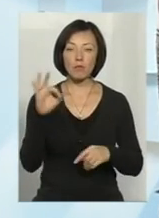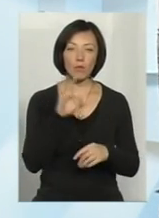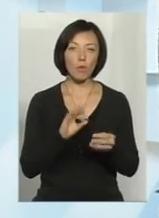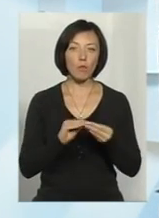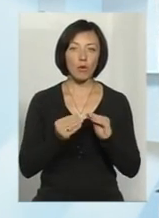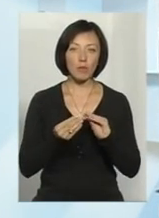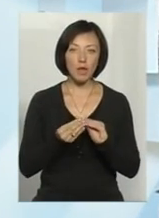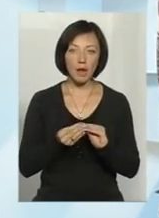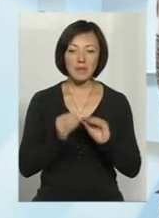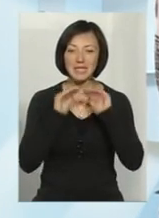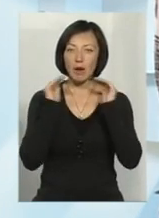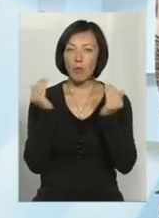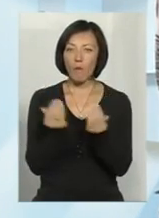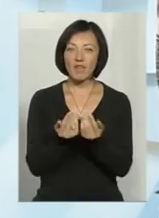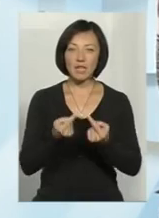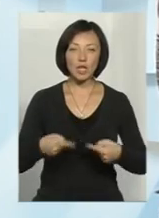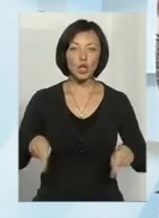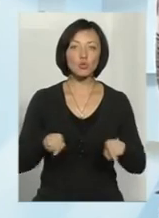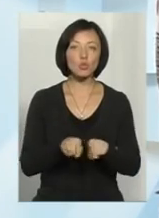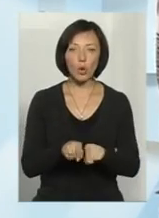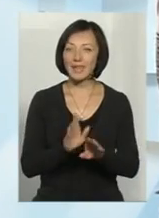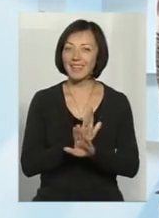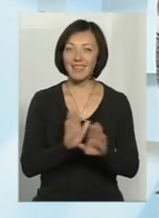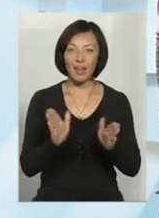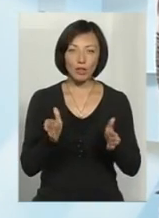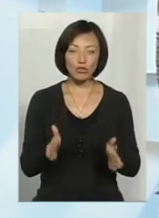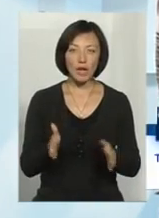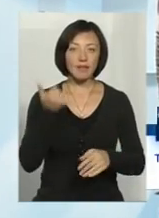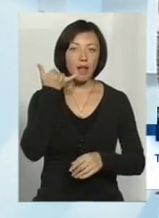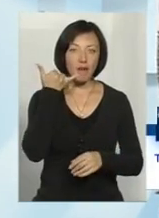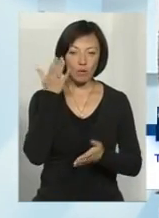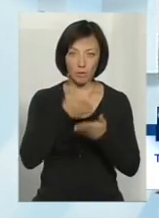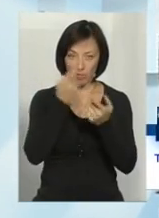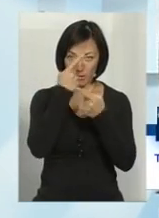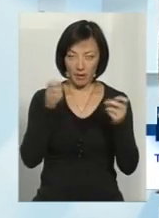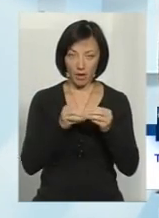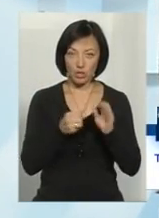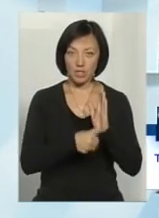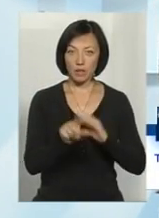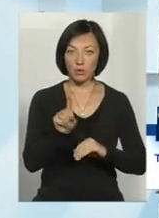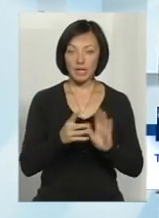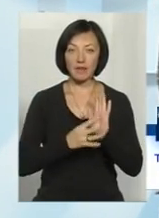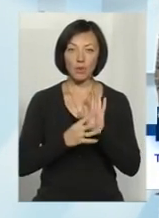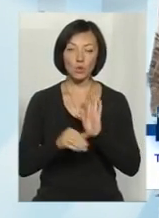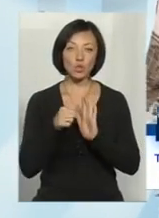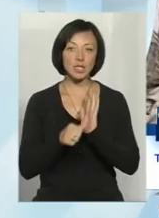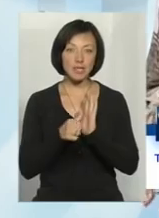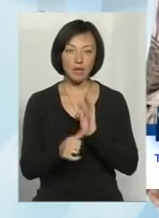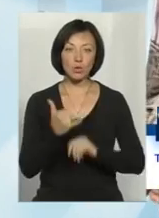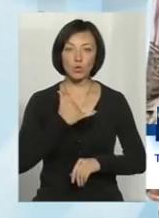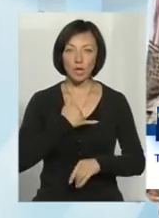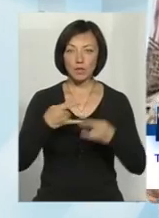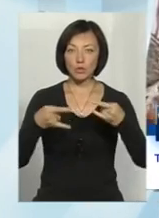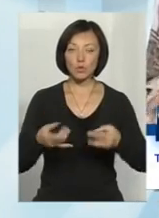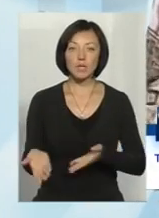проблеми заповідних зон і не лише. Телефон прямого ефіру не змінний, 61 90 60, у нас у